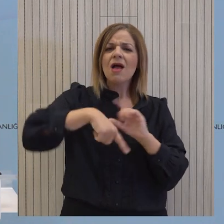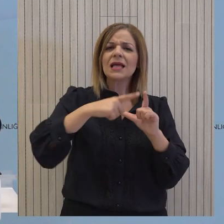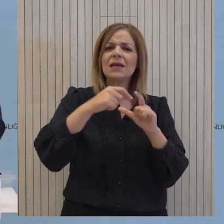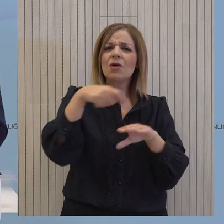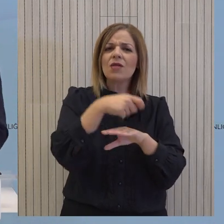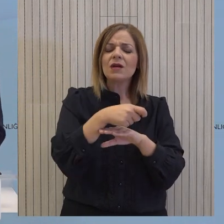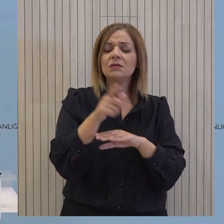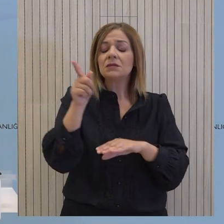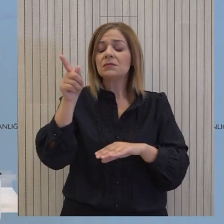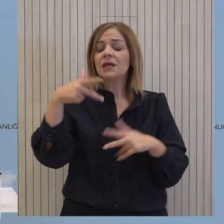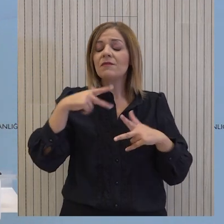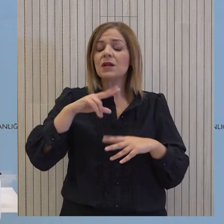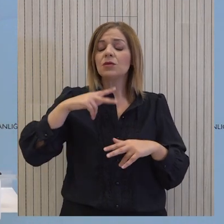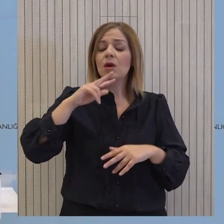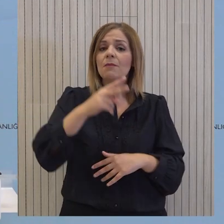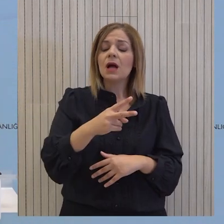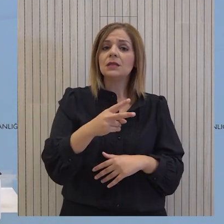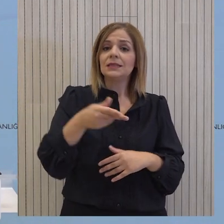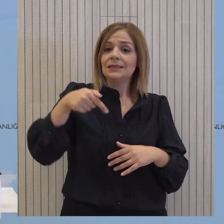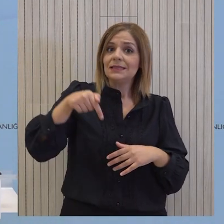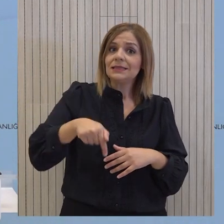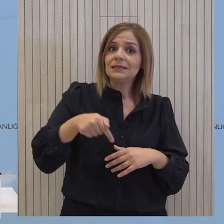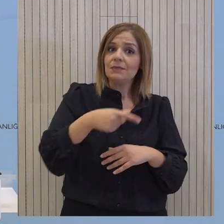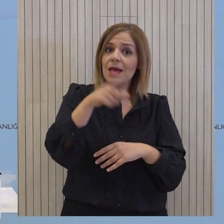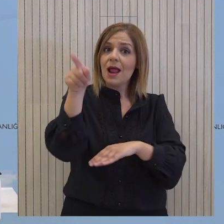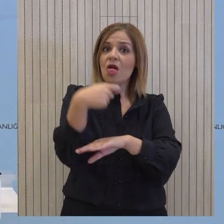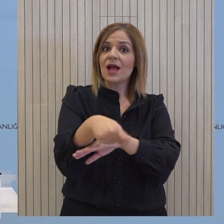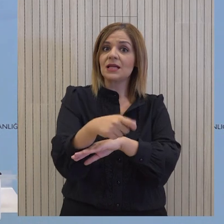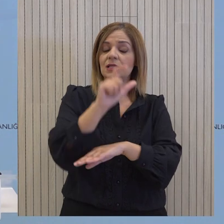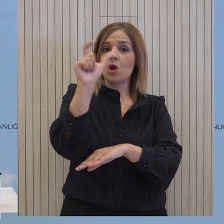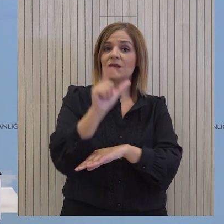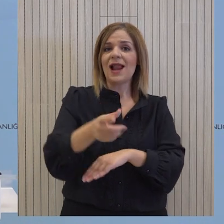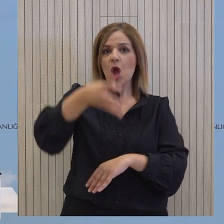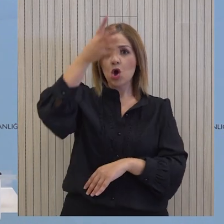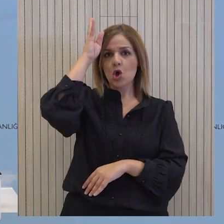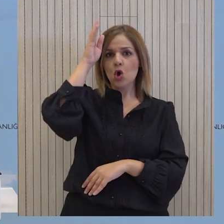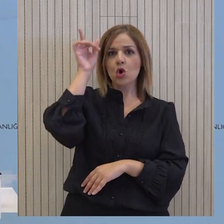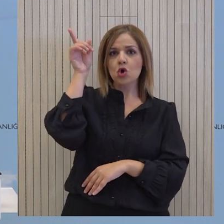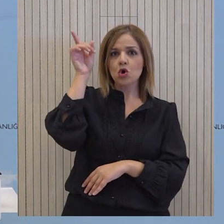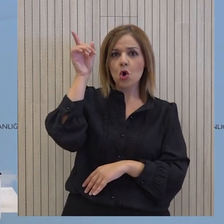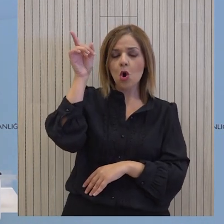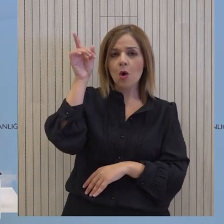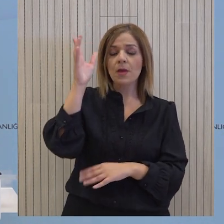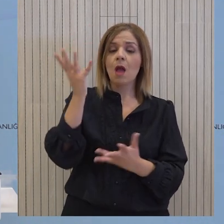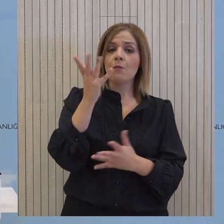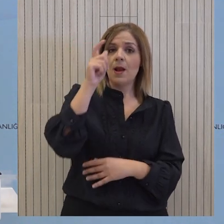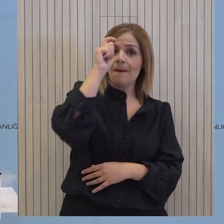Σήμερα, δεν κάνω λάθος, θα βρεθεί ενώπιον του Ιταλικού δικαστηρίου στην Ρώμη, όπου είτε θα αποδεχθεί την